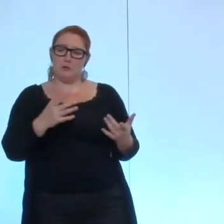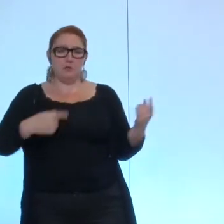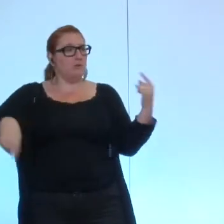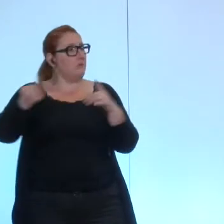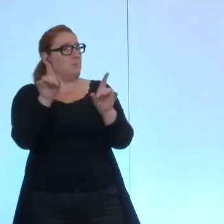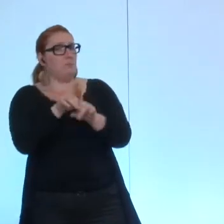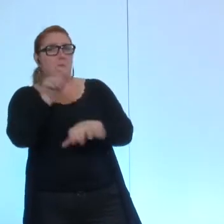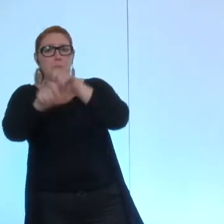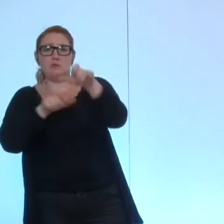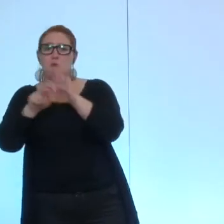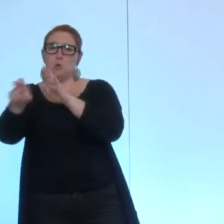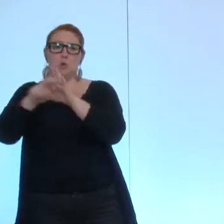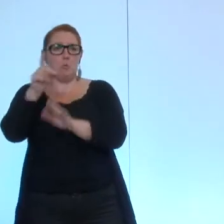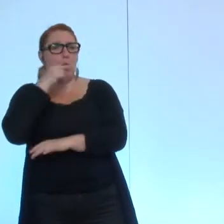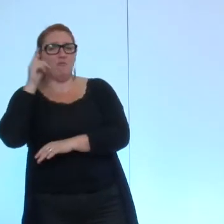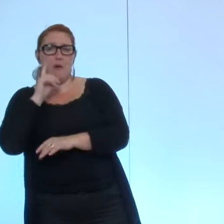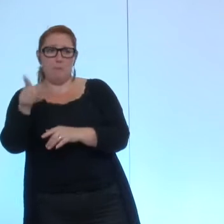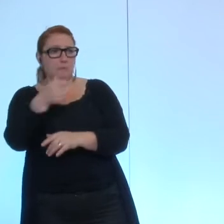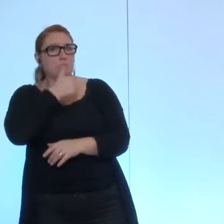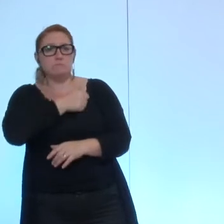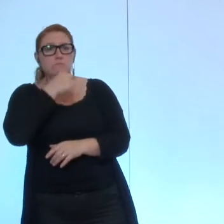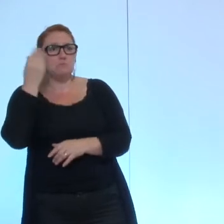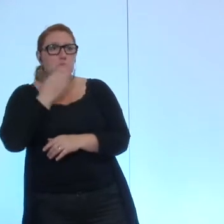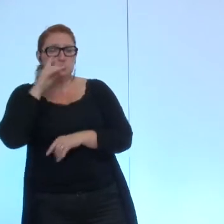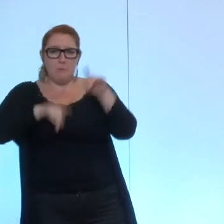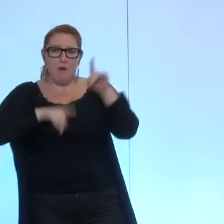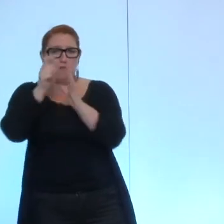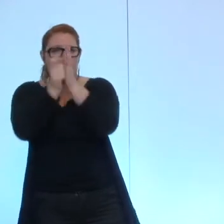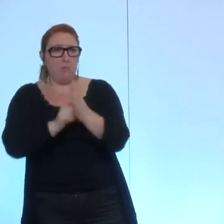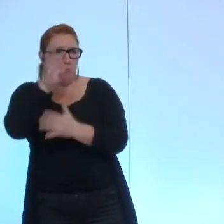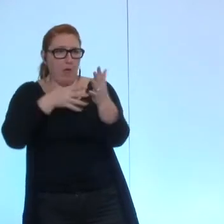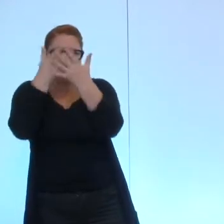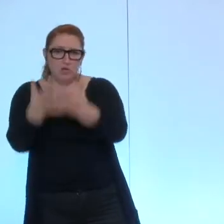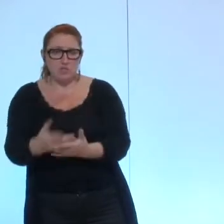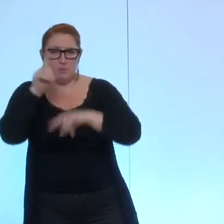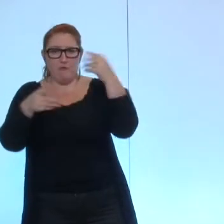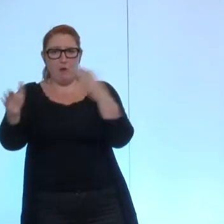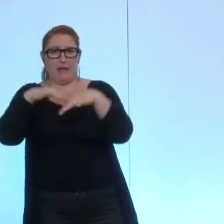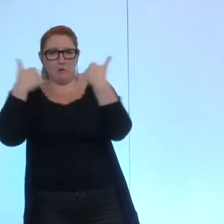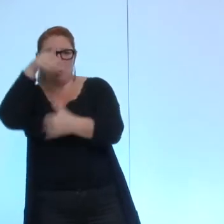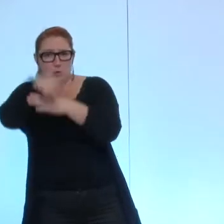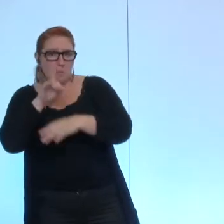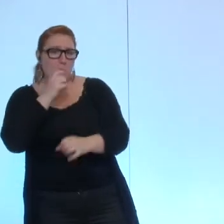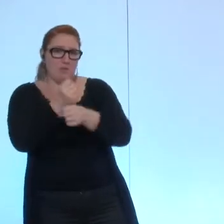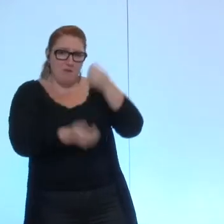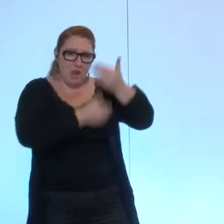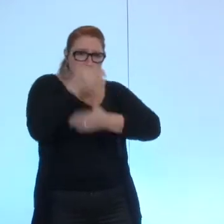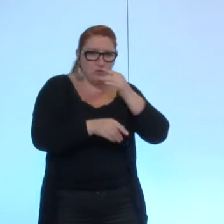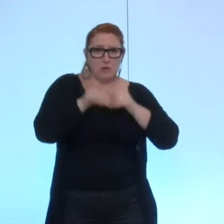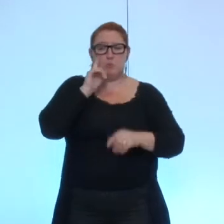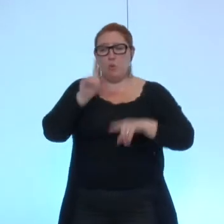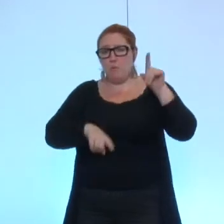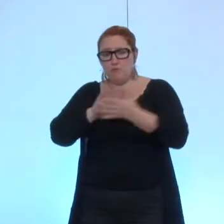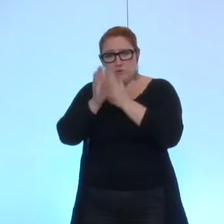des grenobloises et des grenoblois, qui, comme vous, parfois, ont des agendas chargés, des réunions le soir, parce qu'ils travaillent, parce qu'ils oeuvrent dans des